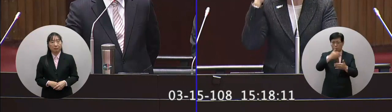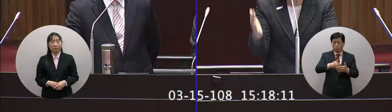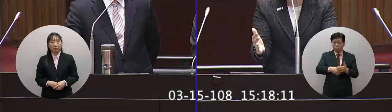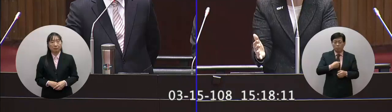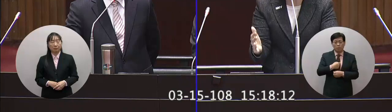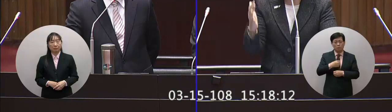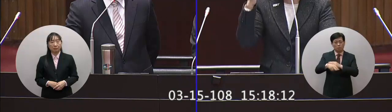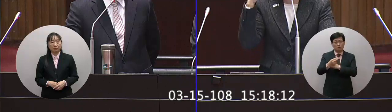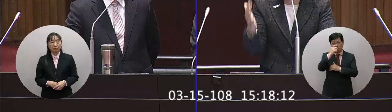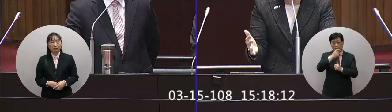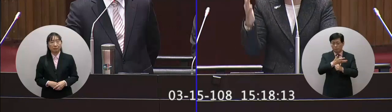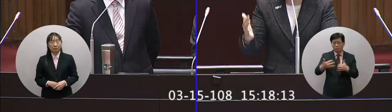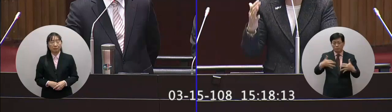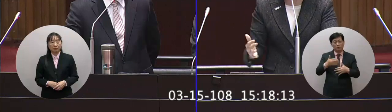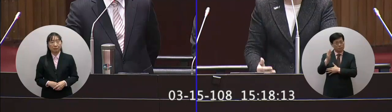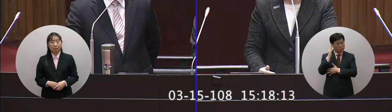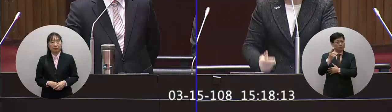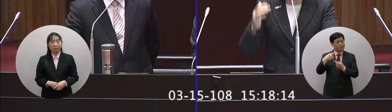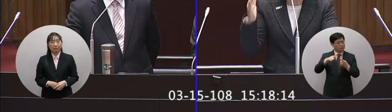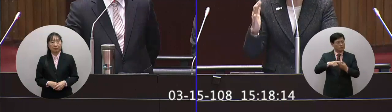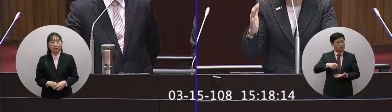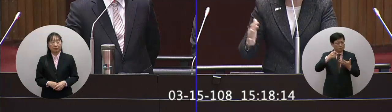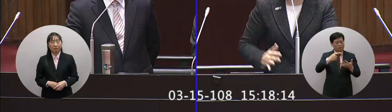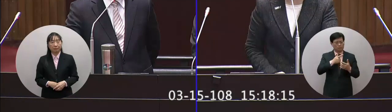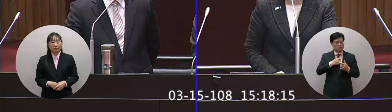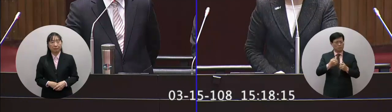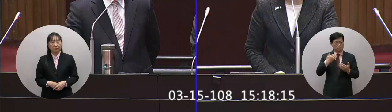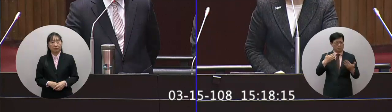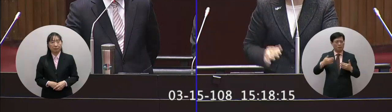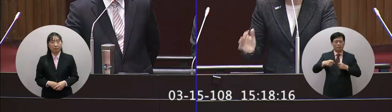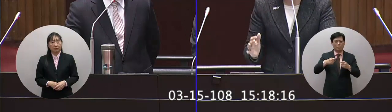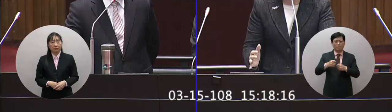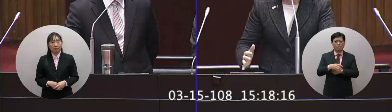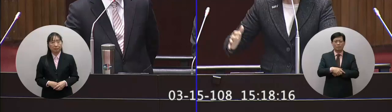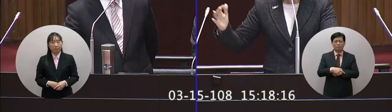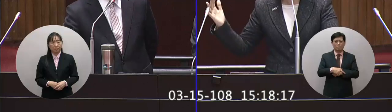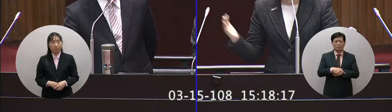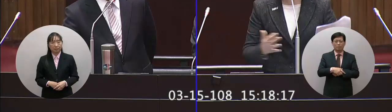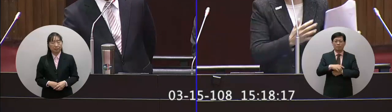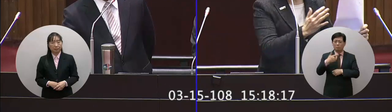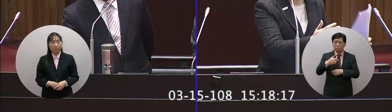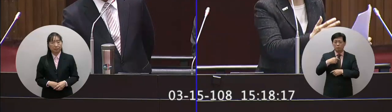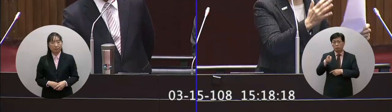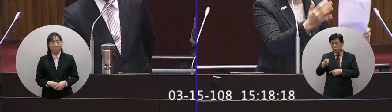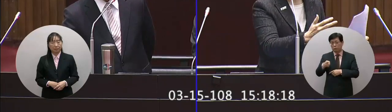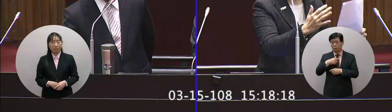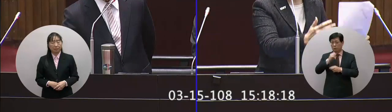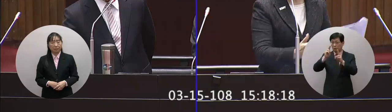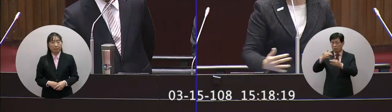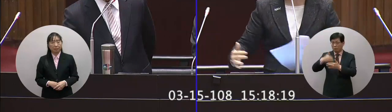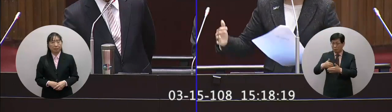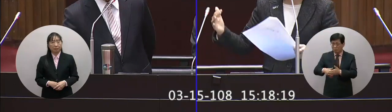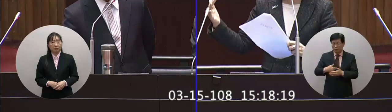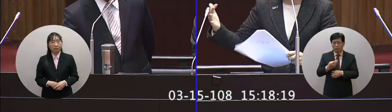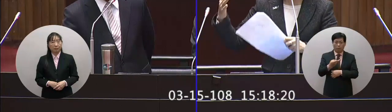少了這空污的問題我們政府會拿出一個有破例的一個做法並不是這一邊台電在減